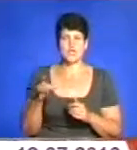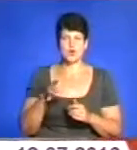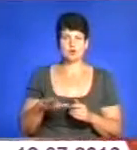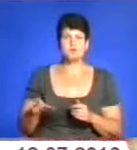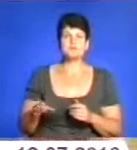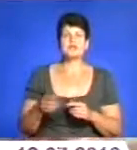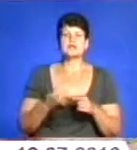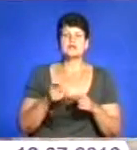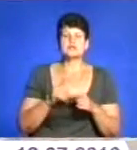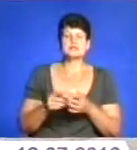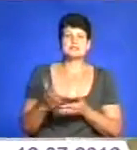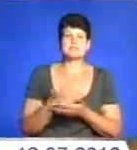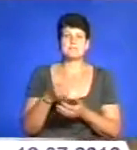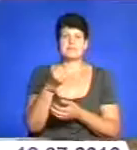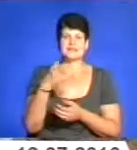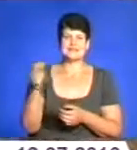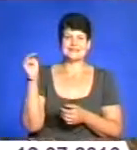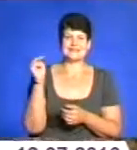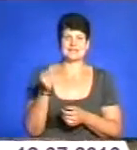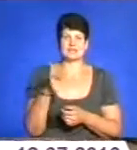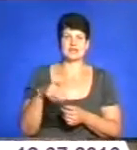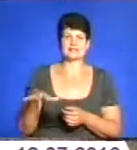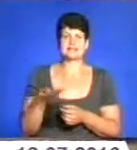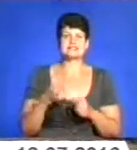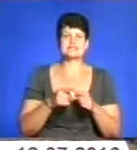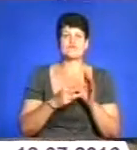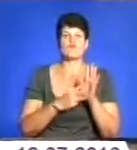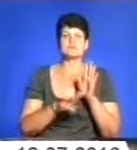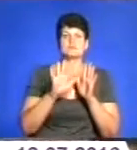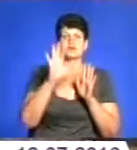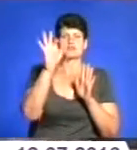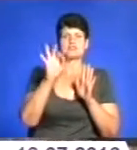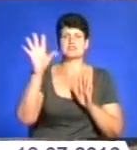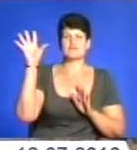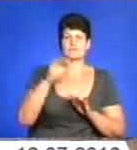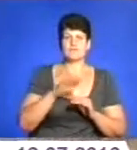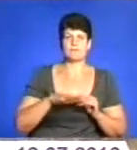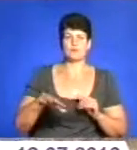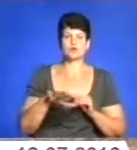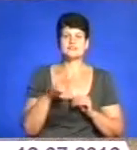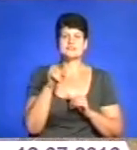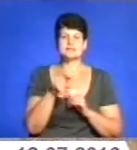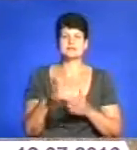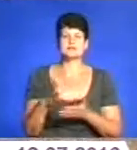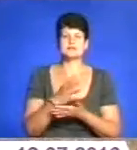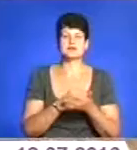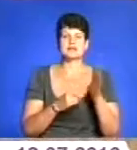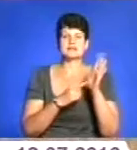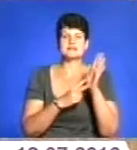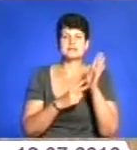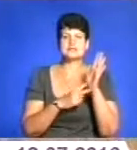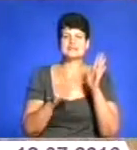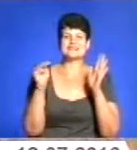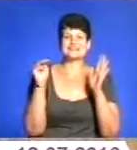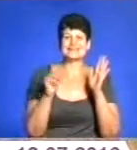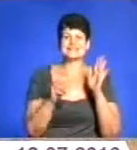вмолочено цю культуру на площі 15 тисяч гектарів. Це 85% у цієї площі. З них намолотили ячменю 70 тисяч